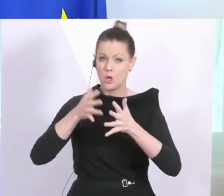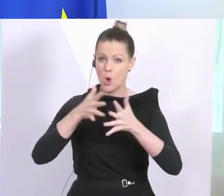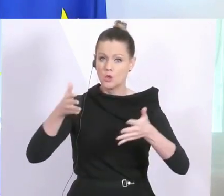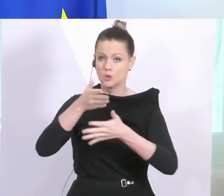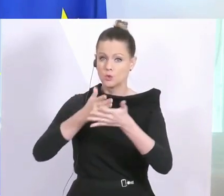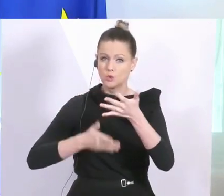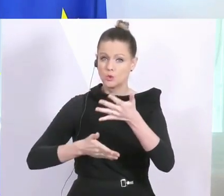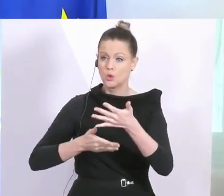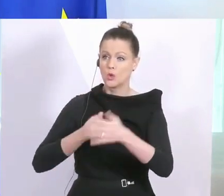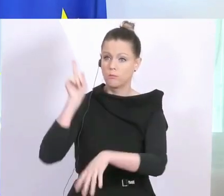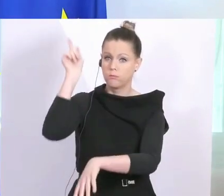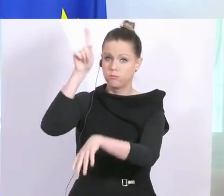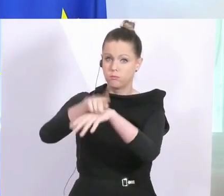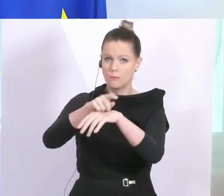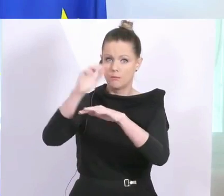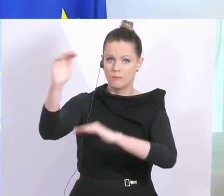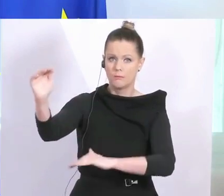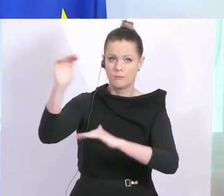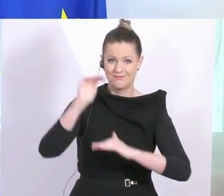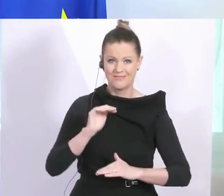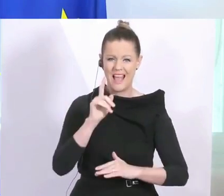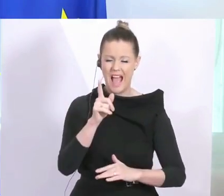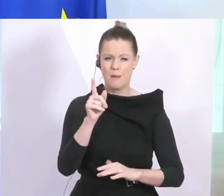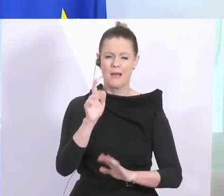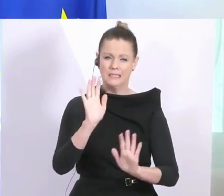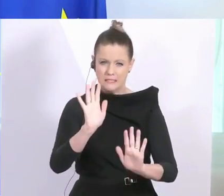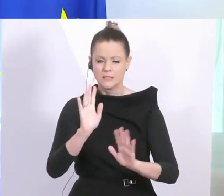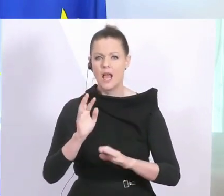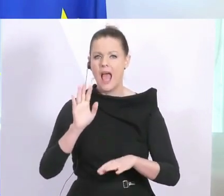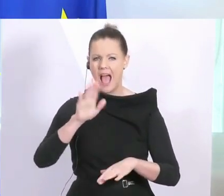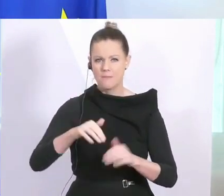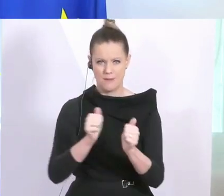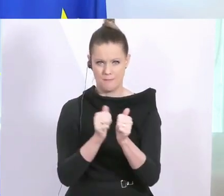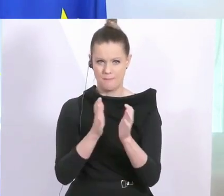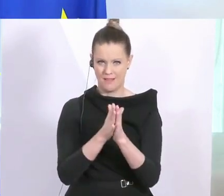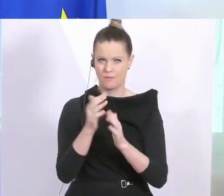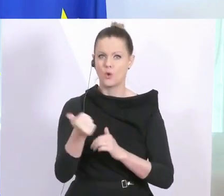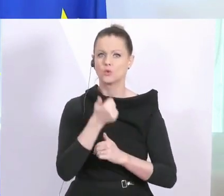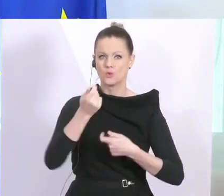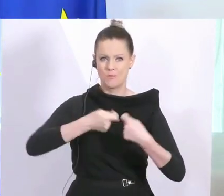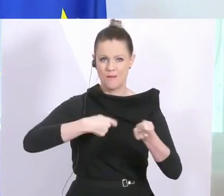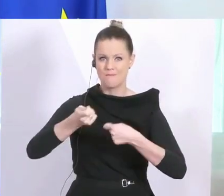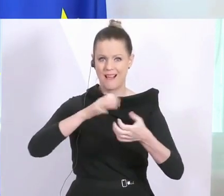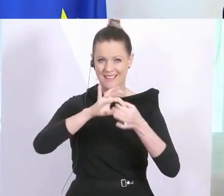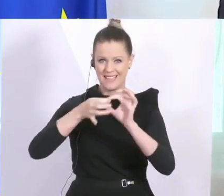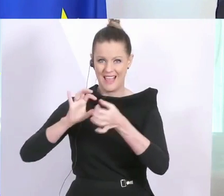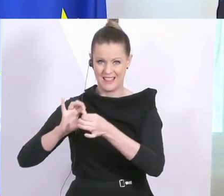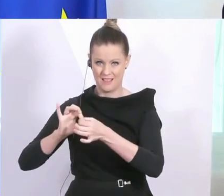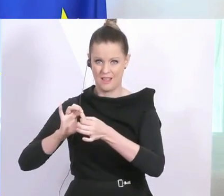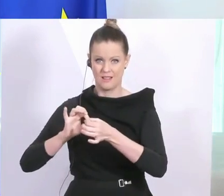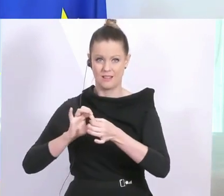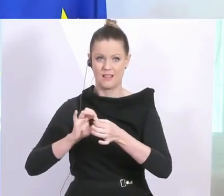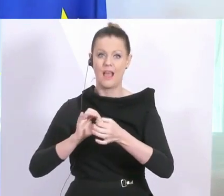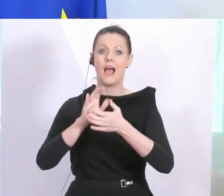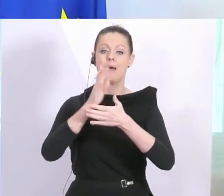zu können. Aber voraussichtlich ab Mittwoch die Supermarktketten beim Eingang beginnen werden,